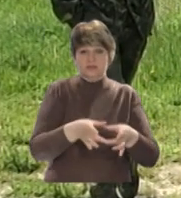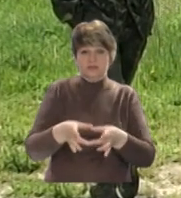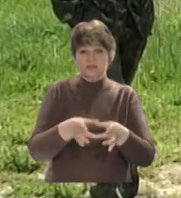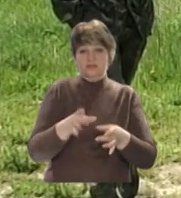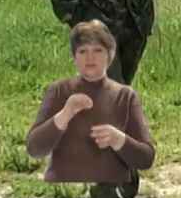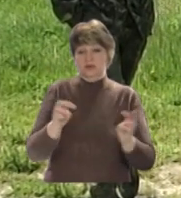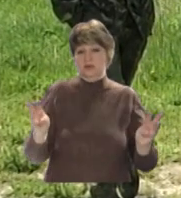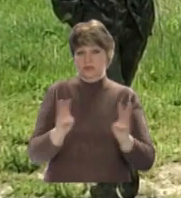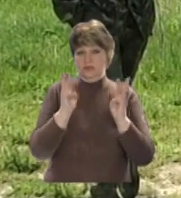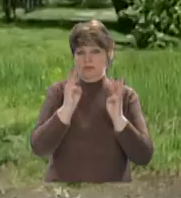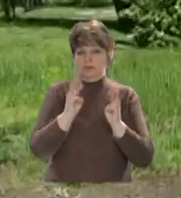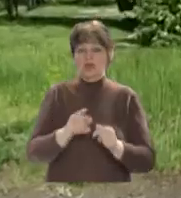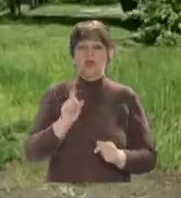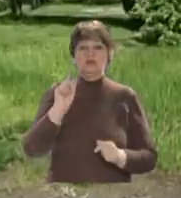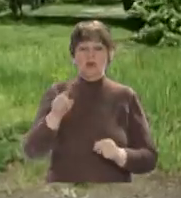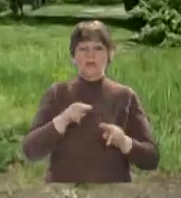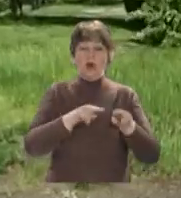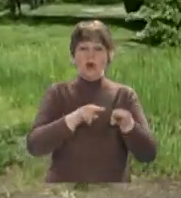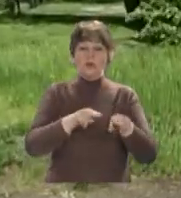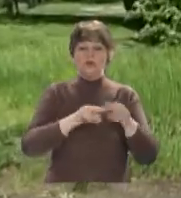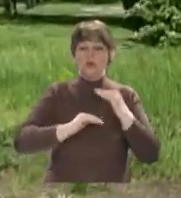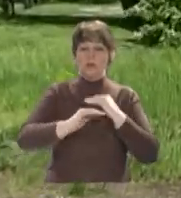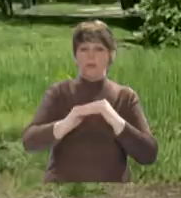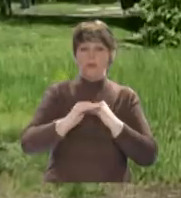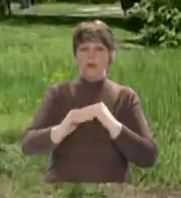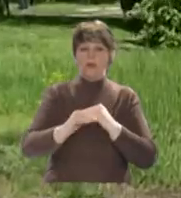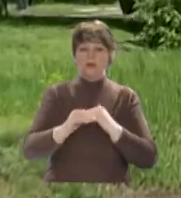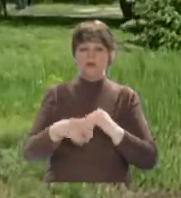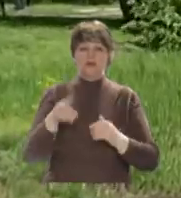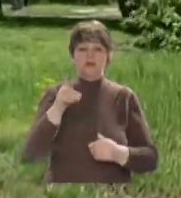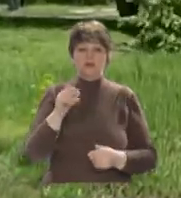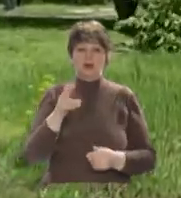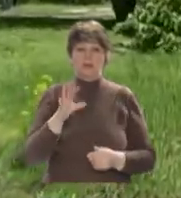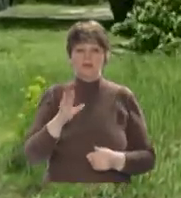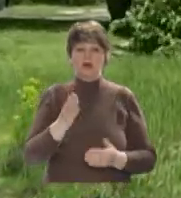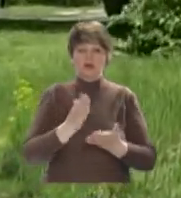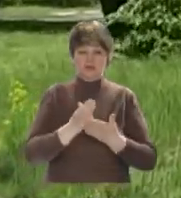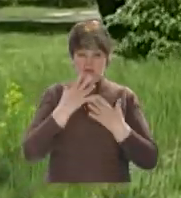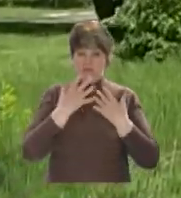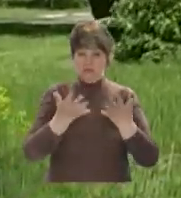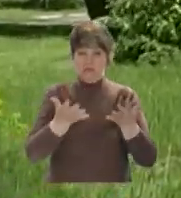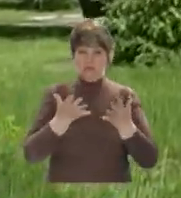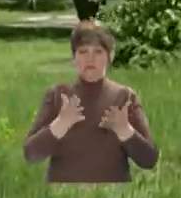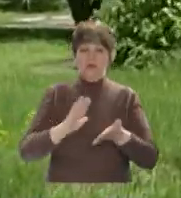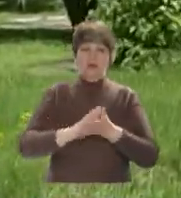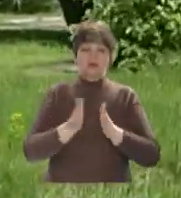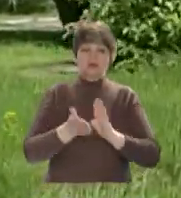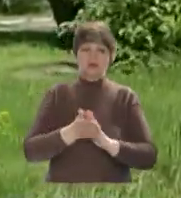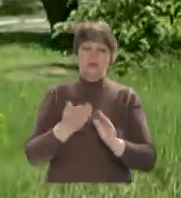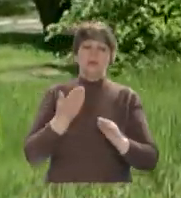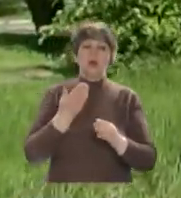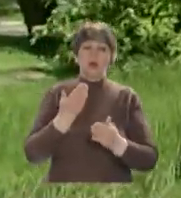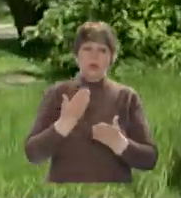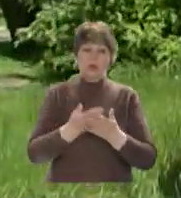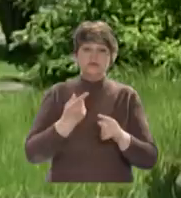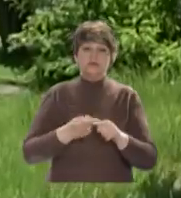калюш і суцільне згарище. Стан мисливських угідь на Драбівщині характеризується яскраво і станом